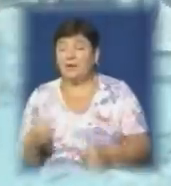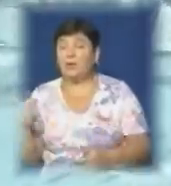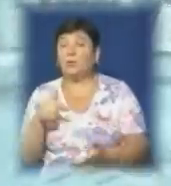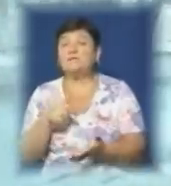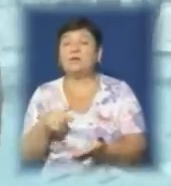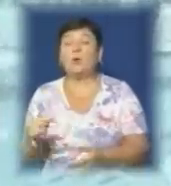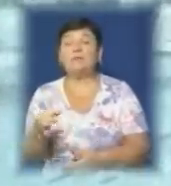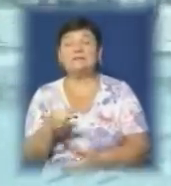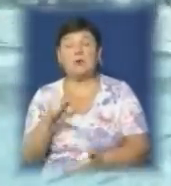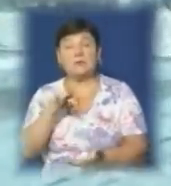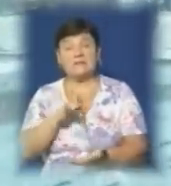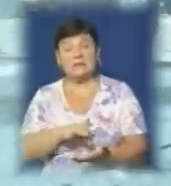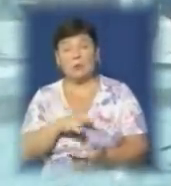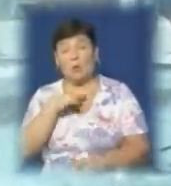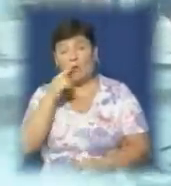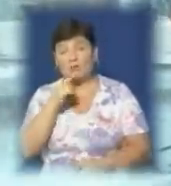обласного центру, зазначає очільник краю.